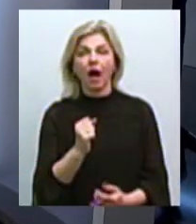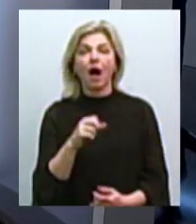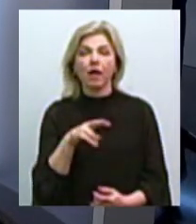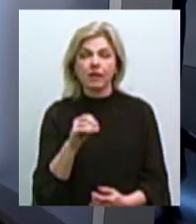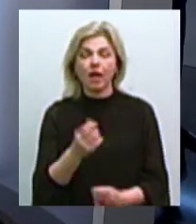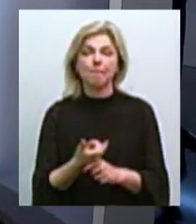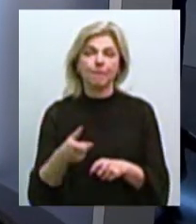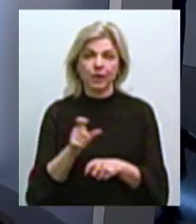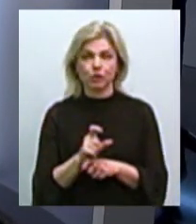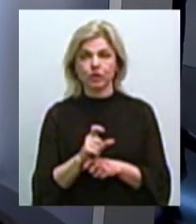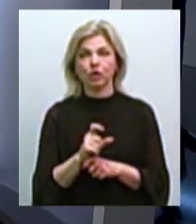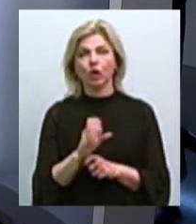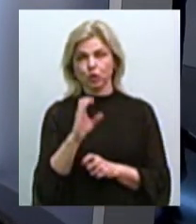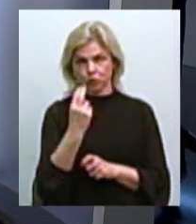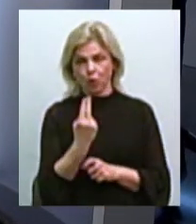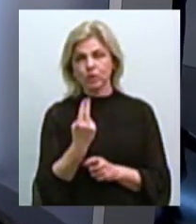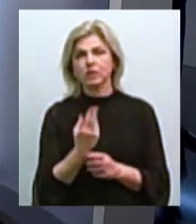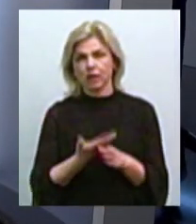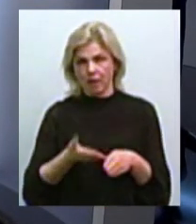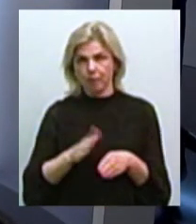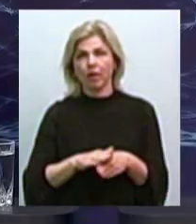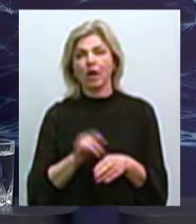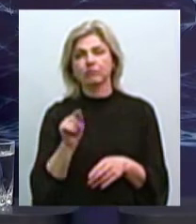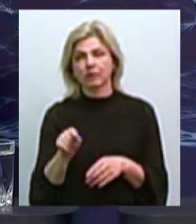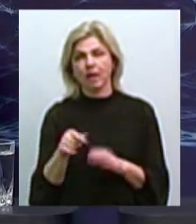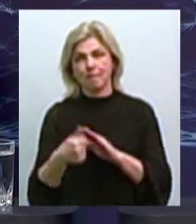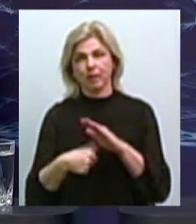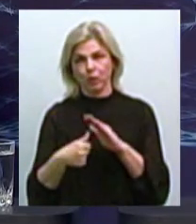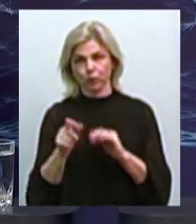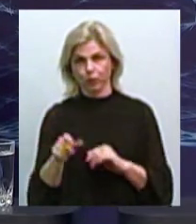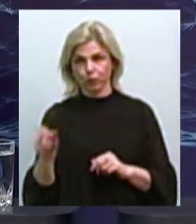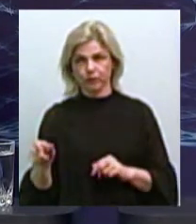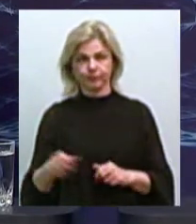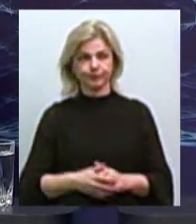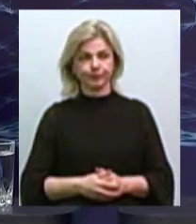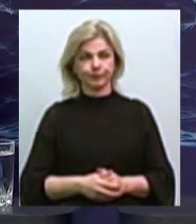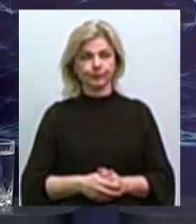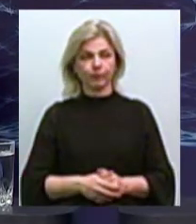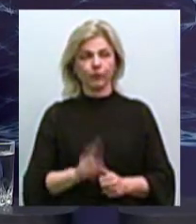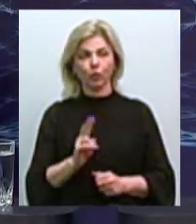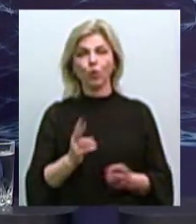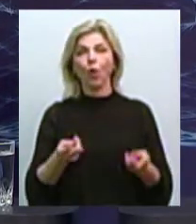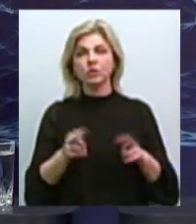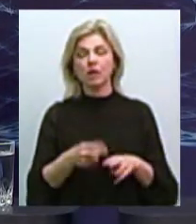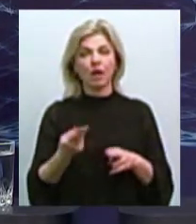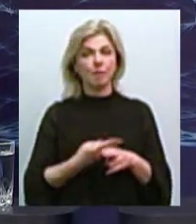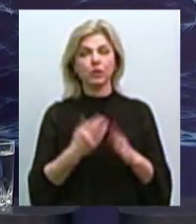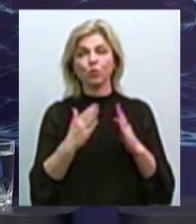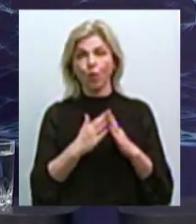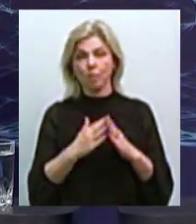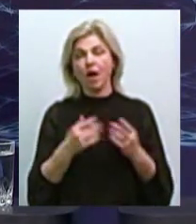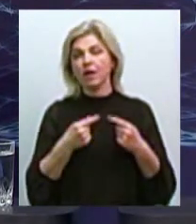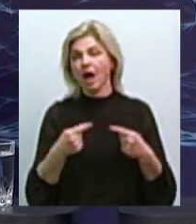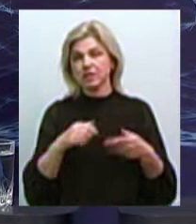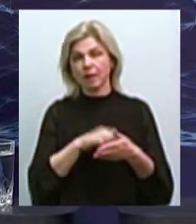соціальну напругу становлять самі безпритульні, які залишились бездомівки по різним мотивам, або